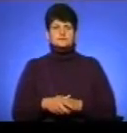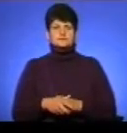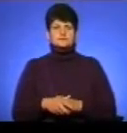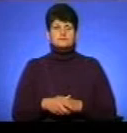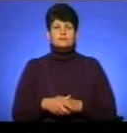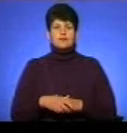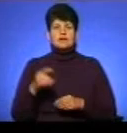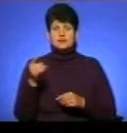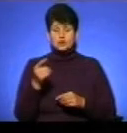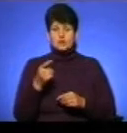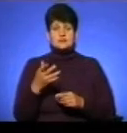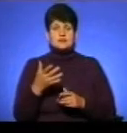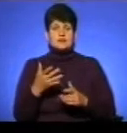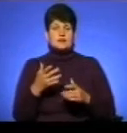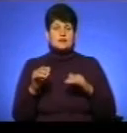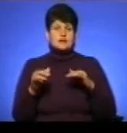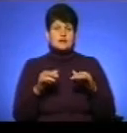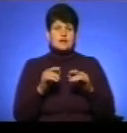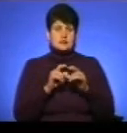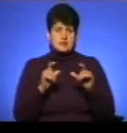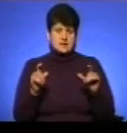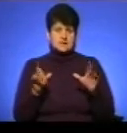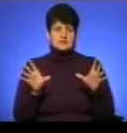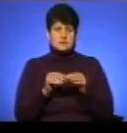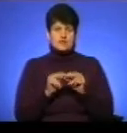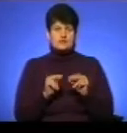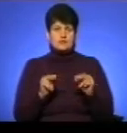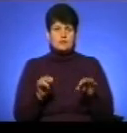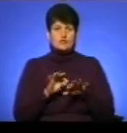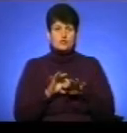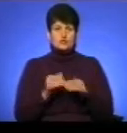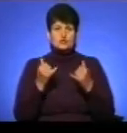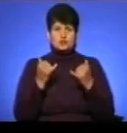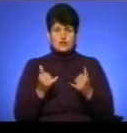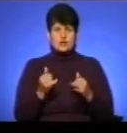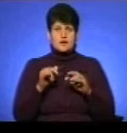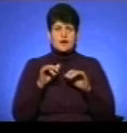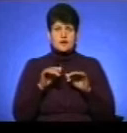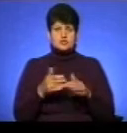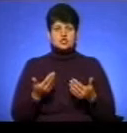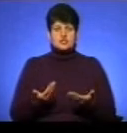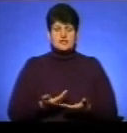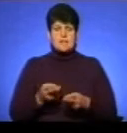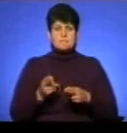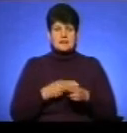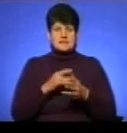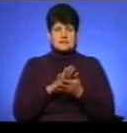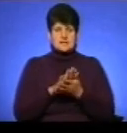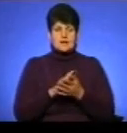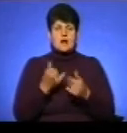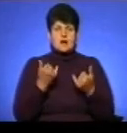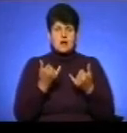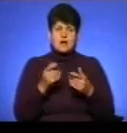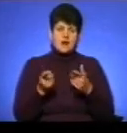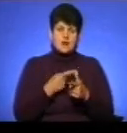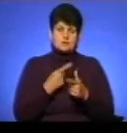«Тернопільська класична гімназія спільно з вчителями проводить сьогодні акцію «Життя без сміття або сортує заради